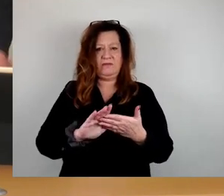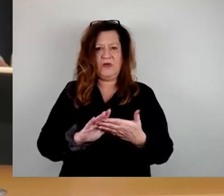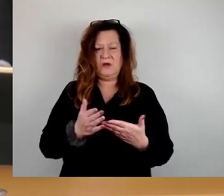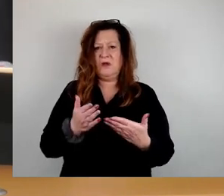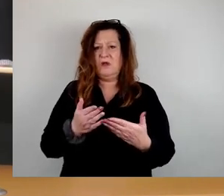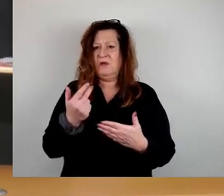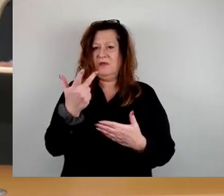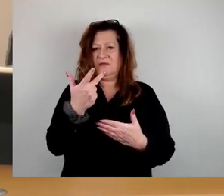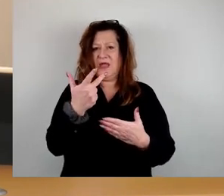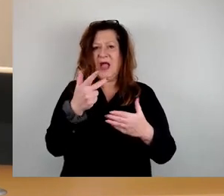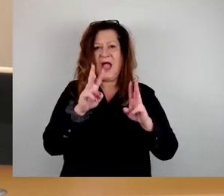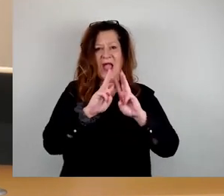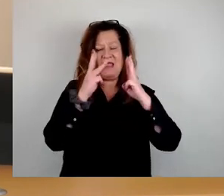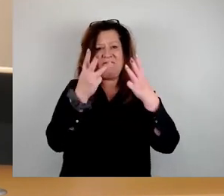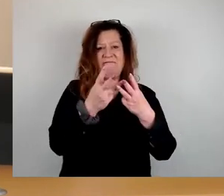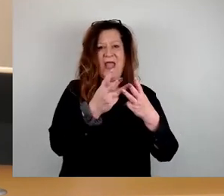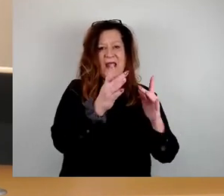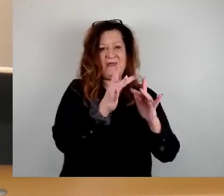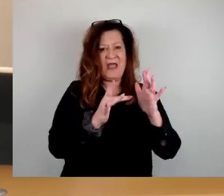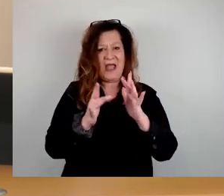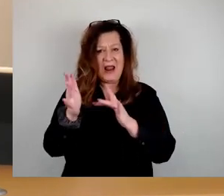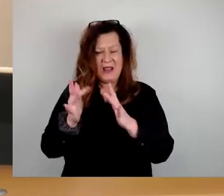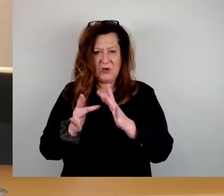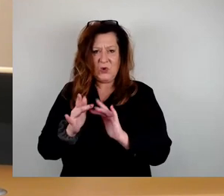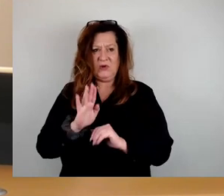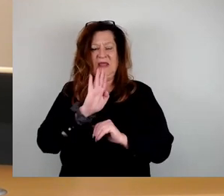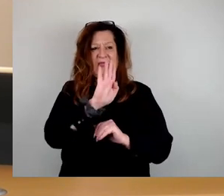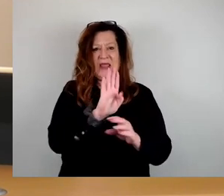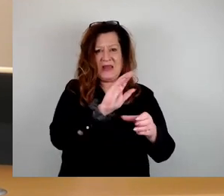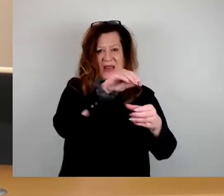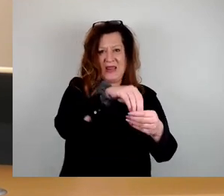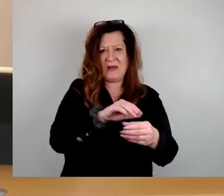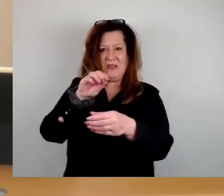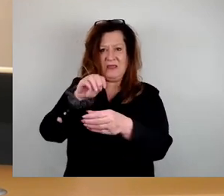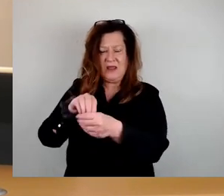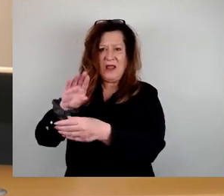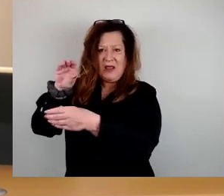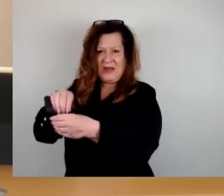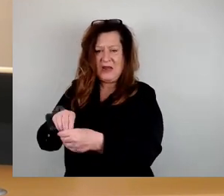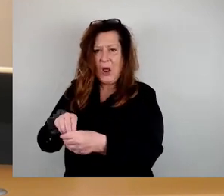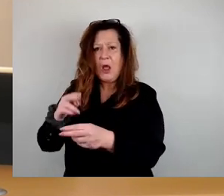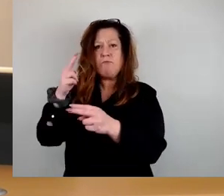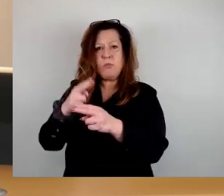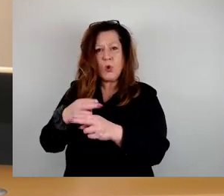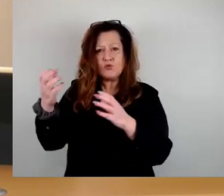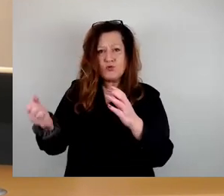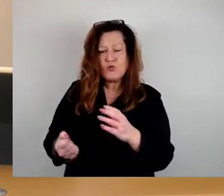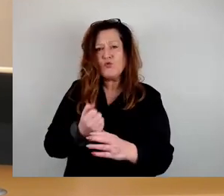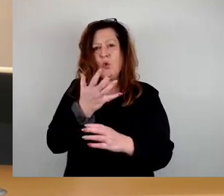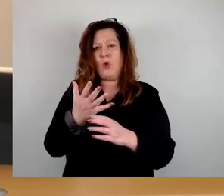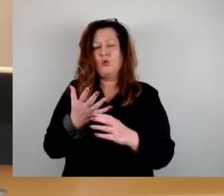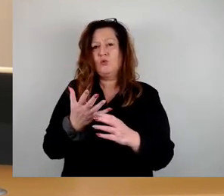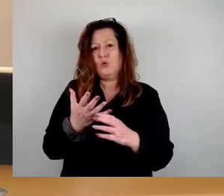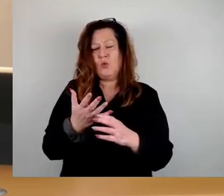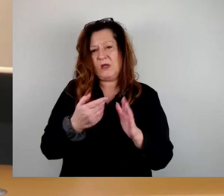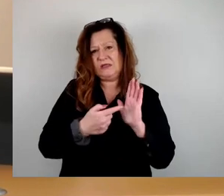Weltreligionen ihre inhaltlichen Bezüge sowie einen kulturellen Beitrag. Sehr schnell zeigen